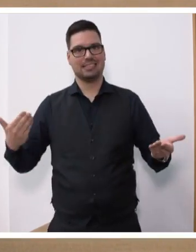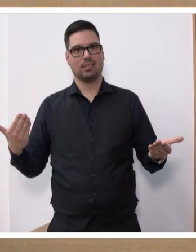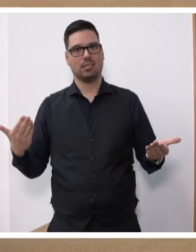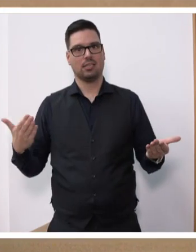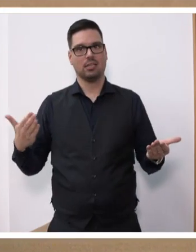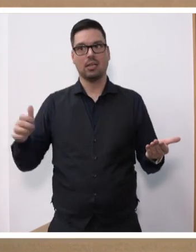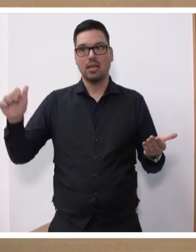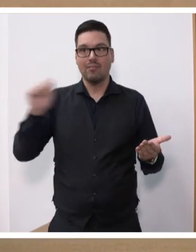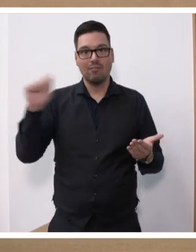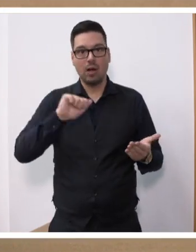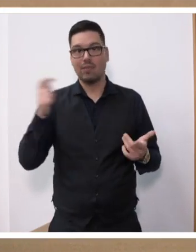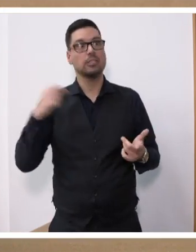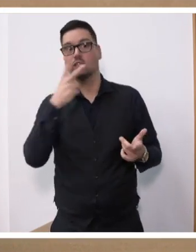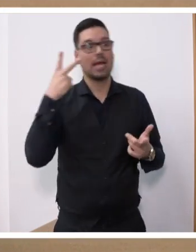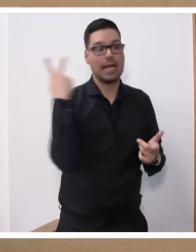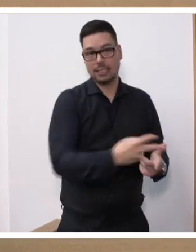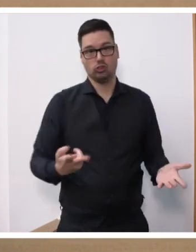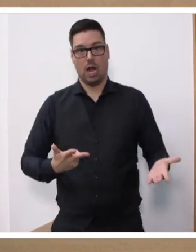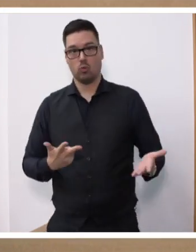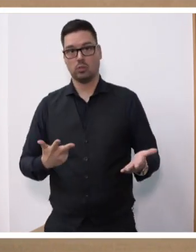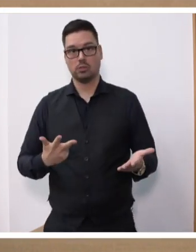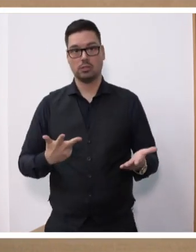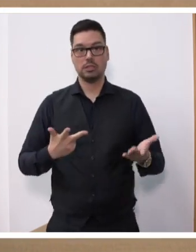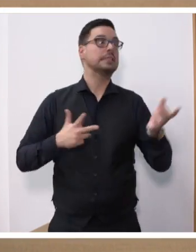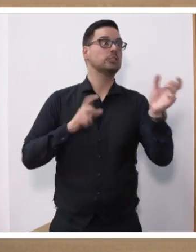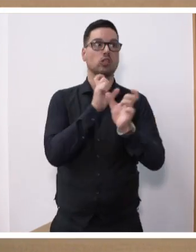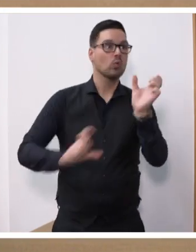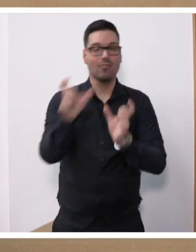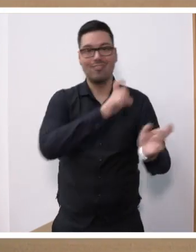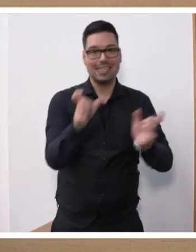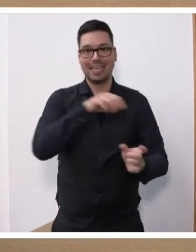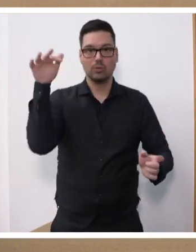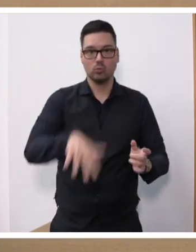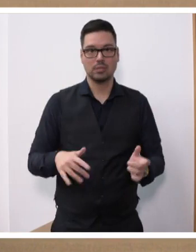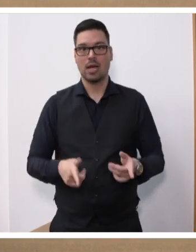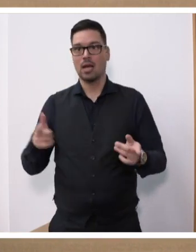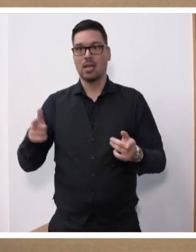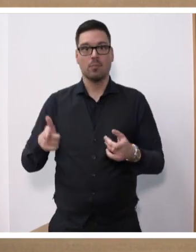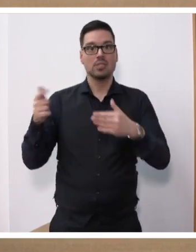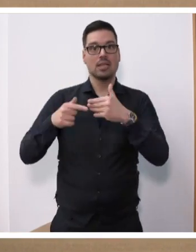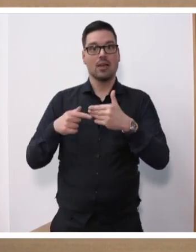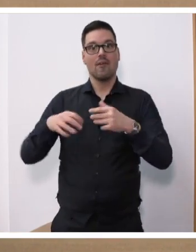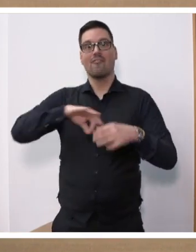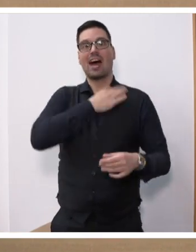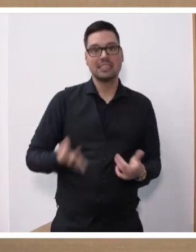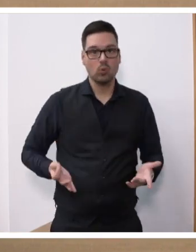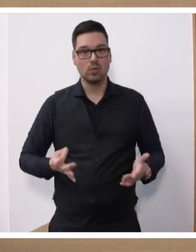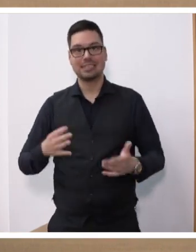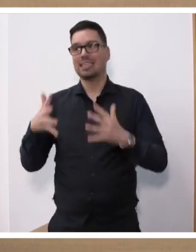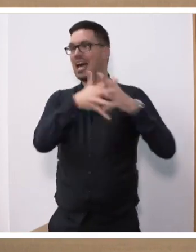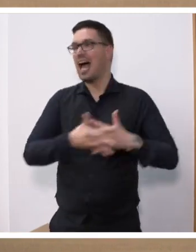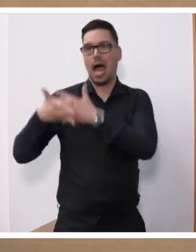Damen und Herren? Weil wir nicht hinschauen können, weil wir nicht wehrhaft genug sind, sind wir darauf angewiesen, dass die Franzosen, dass die